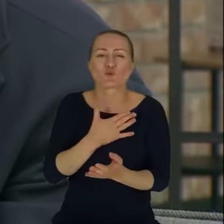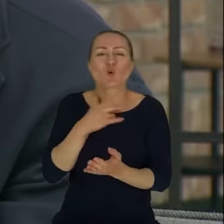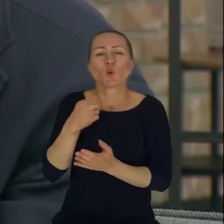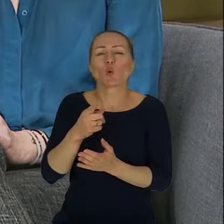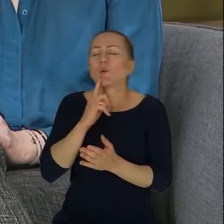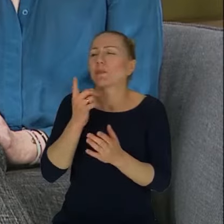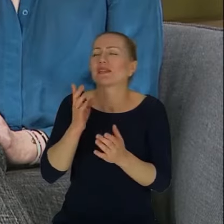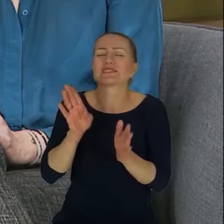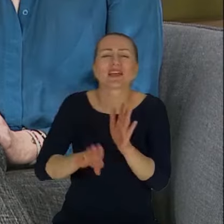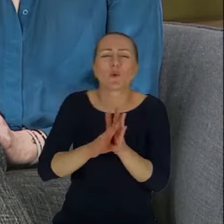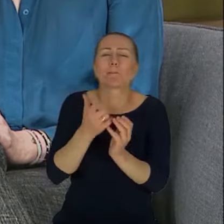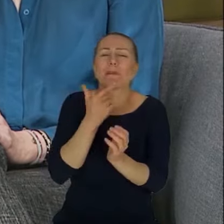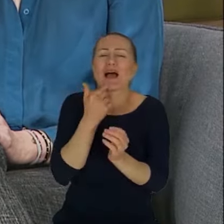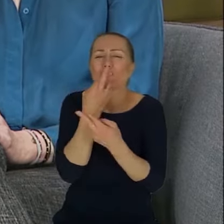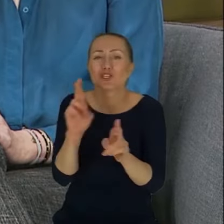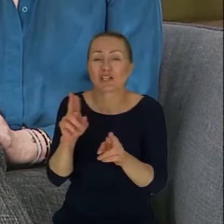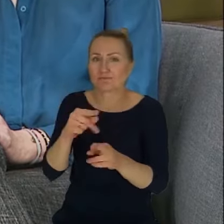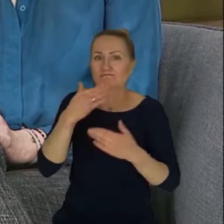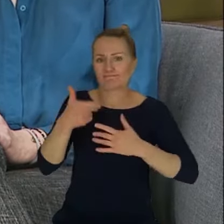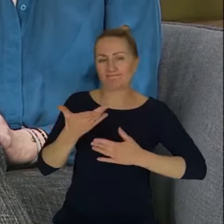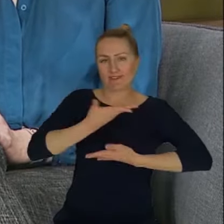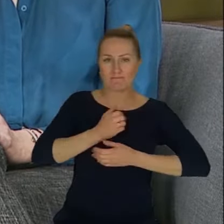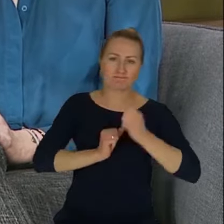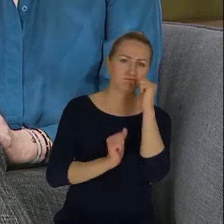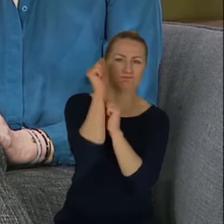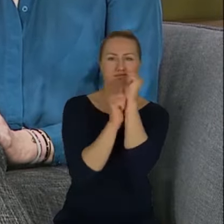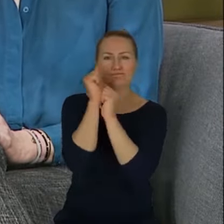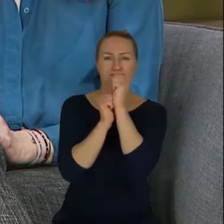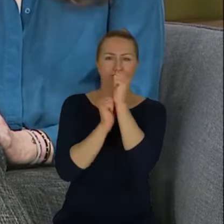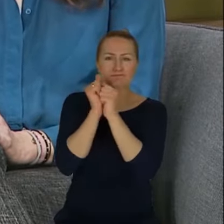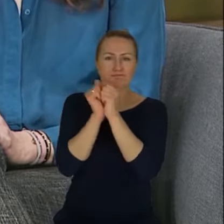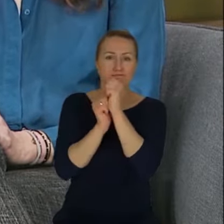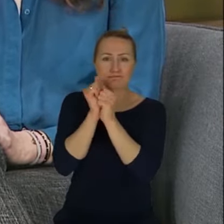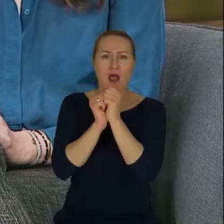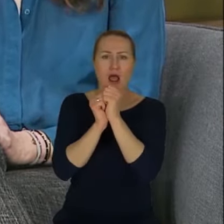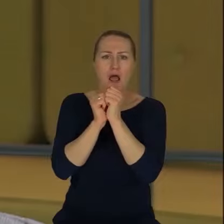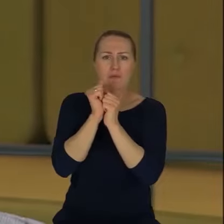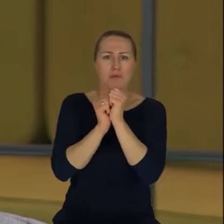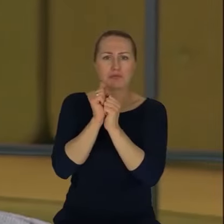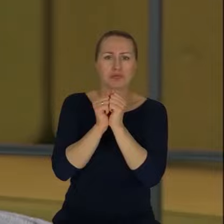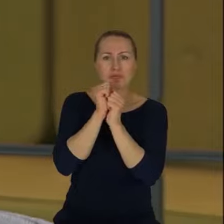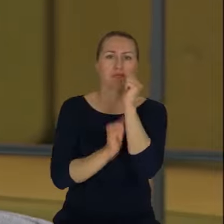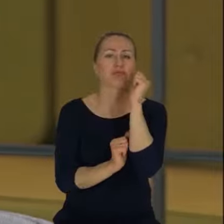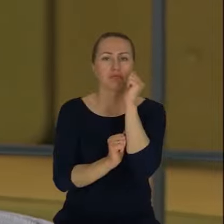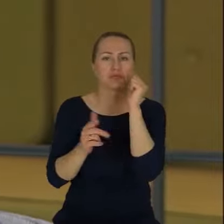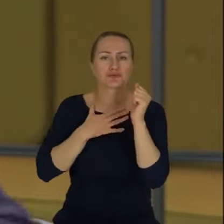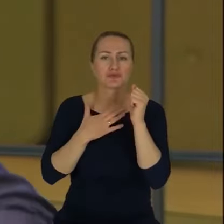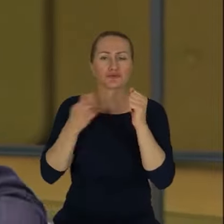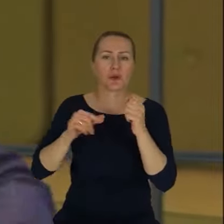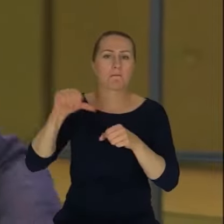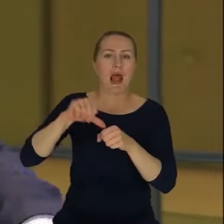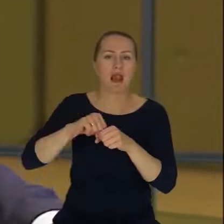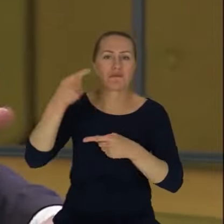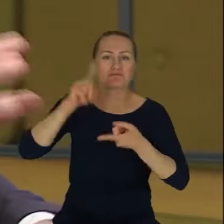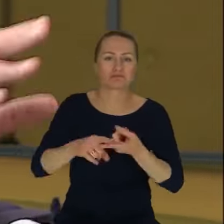takim chyba silnikiem i trochę paliwa do niego brakuje. Ale to świetny temat dotkłeś. Zanim przeskoczymy na te inne tematy, to